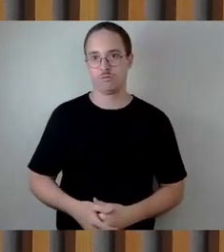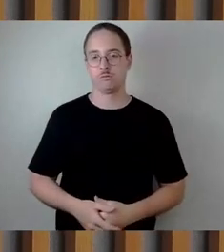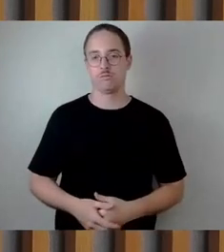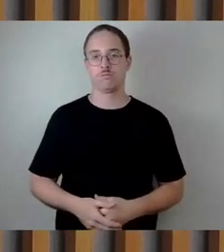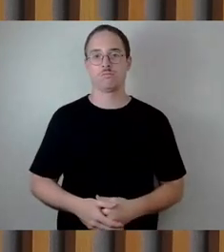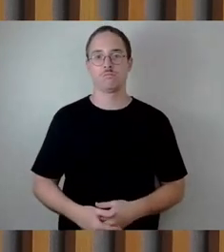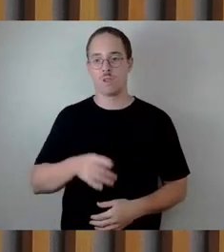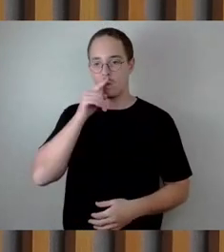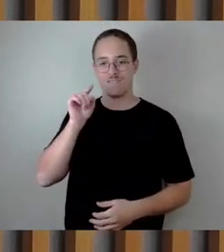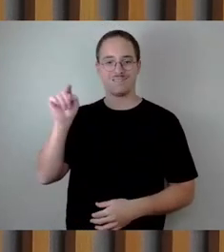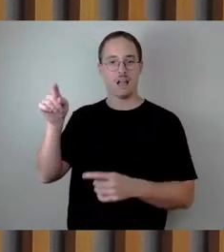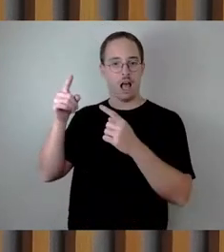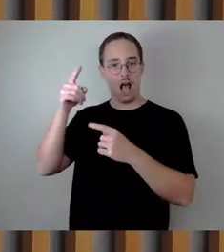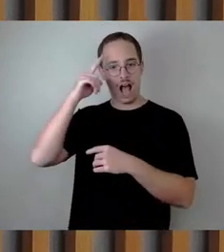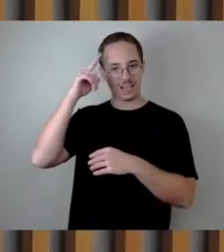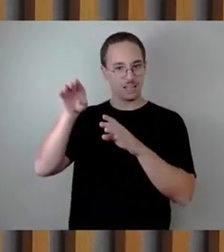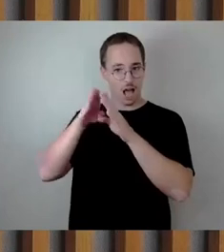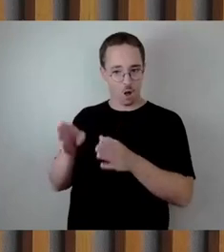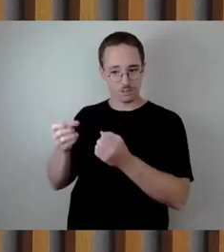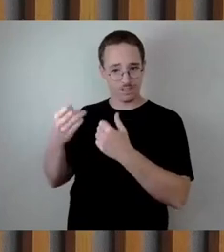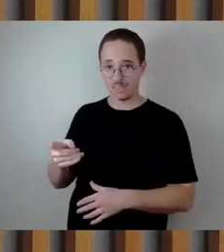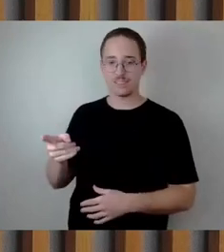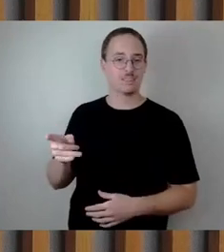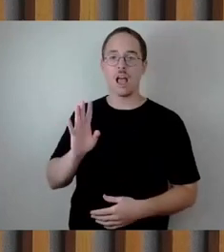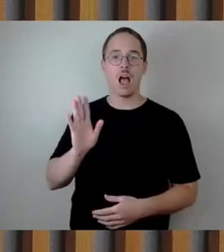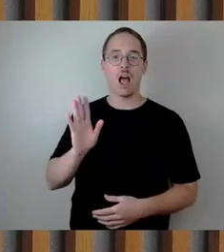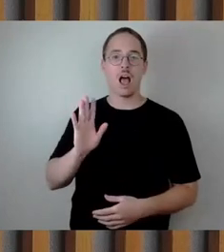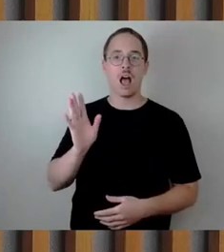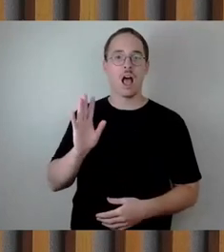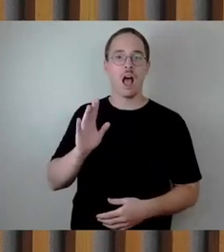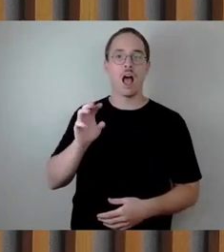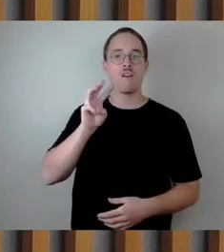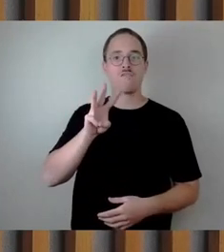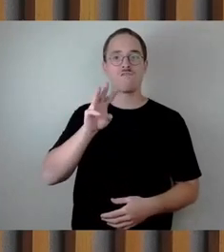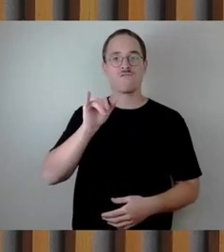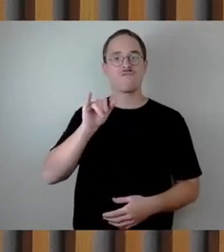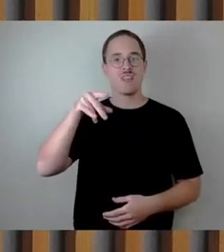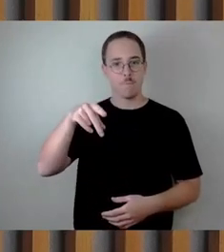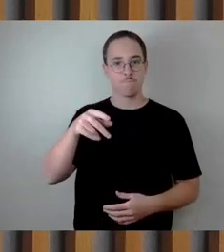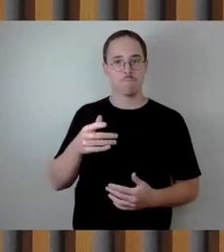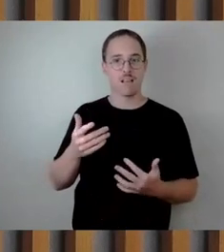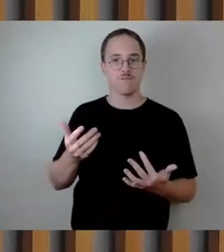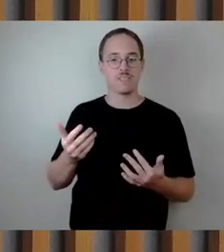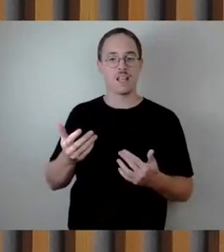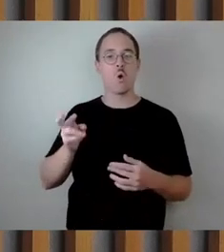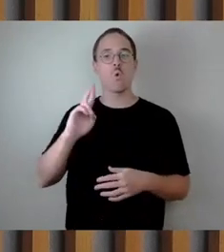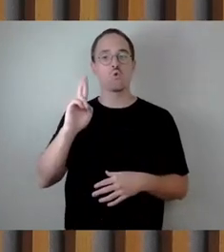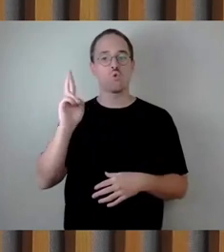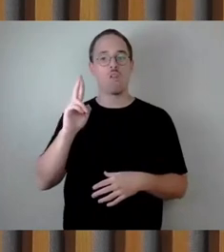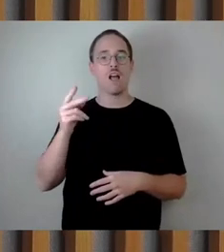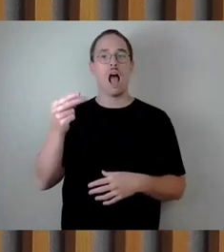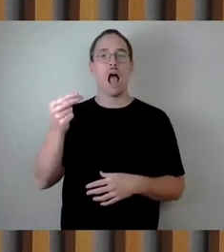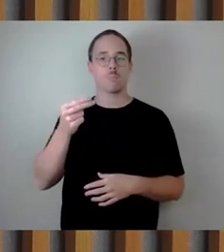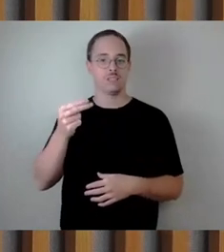extra in die edlen VIP-Räume des Rudolf-Habik-Stadions eingeladen wurde, spricht